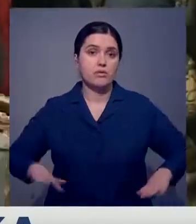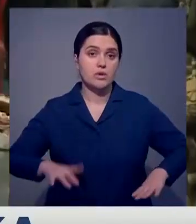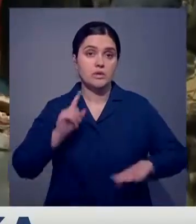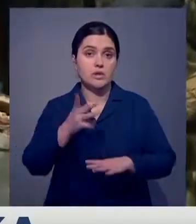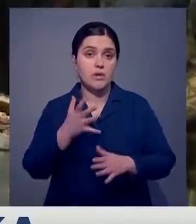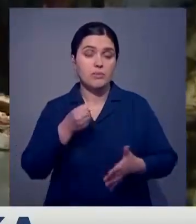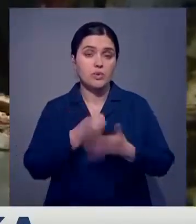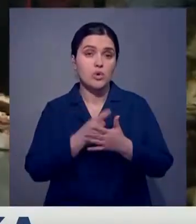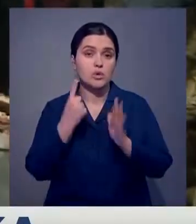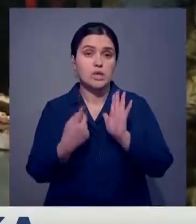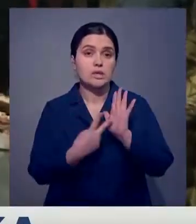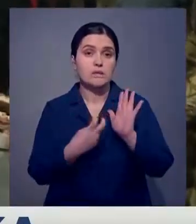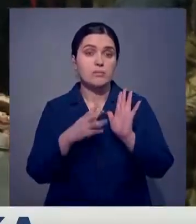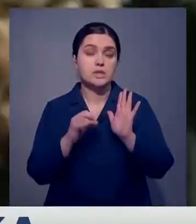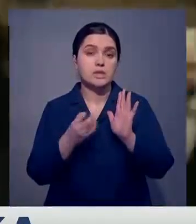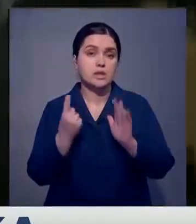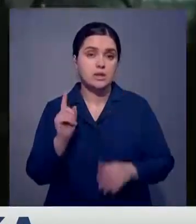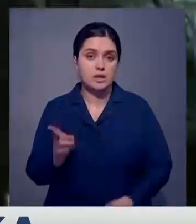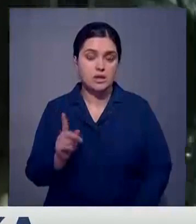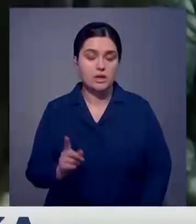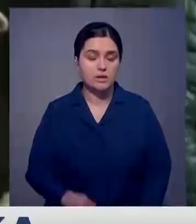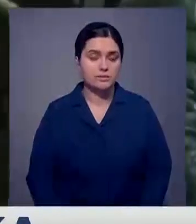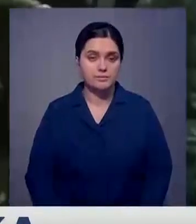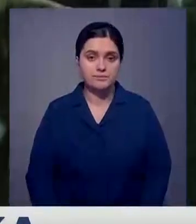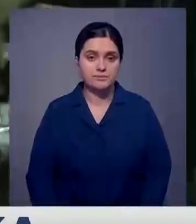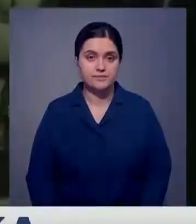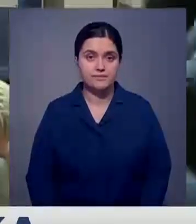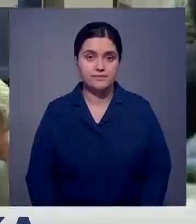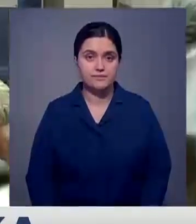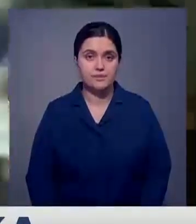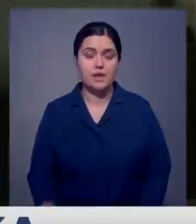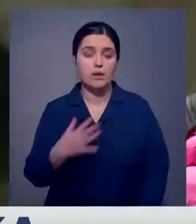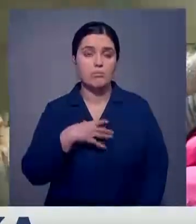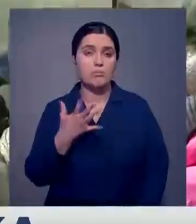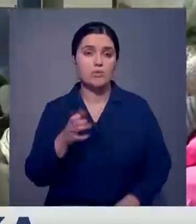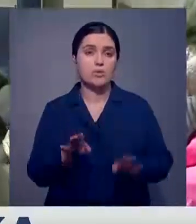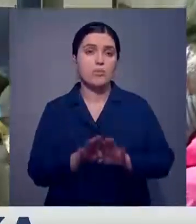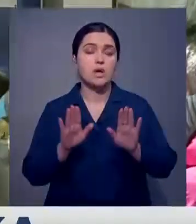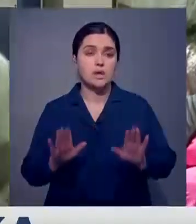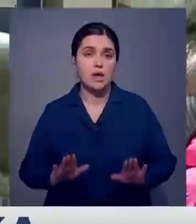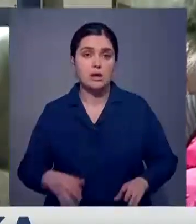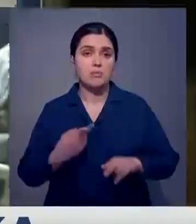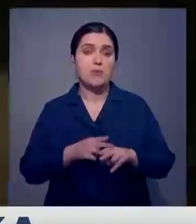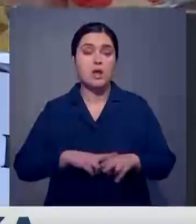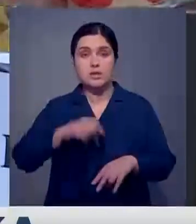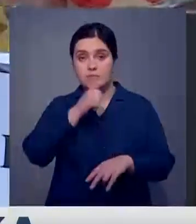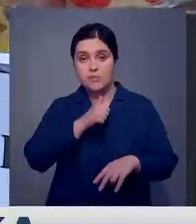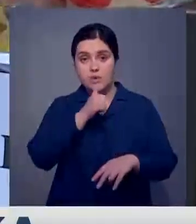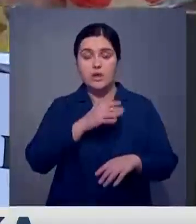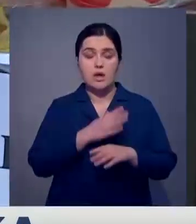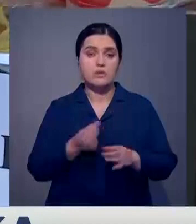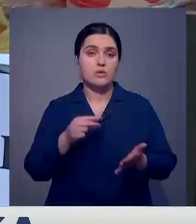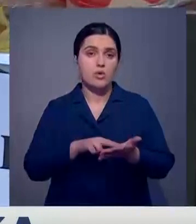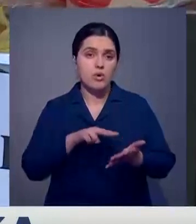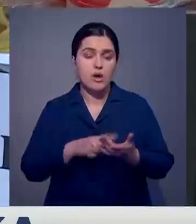до 1700 тенге за килограмм. С начала года в регионе провели более 500 подобных ярмарок. Это один из способов стабилизации цен